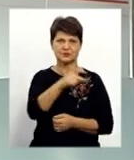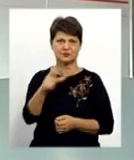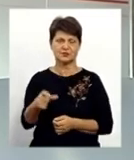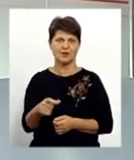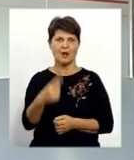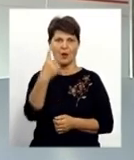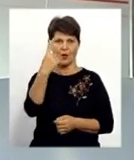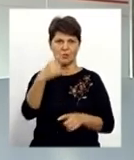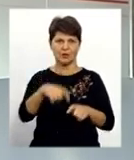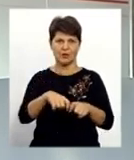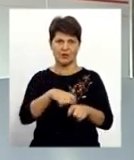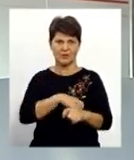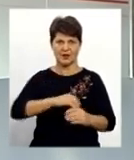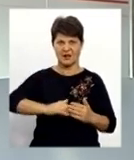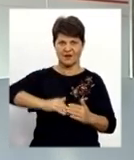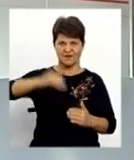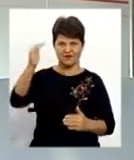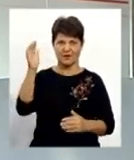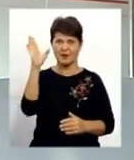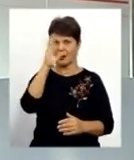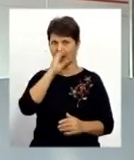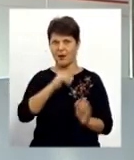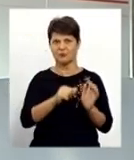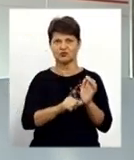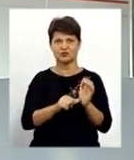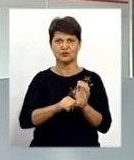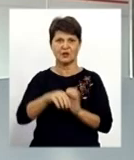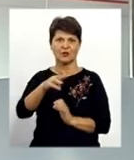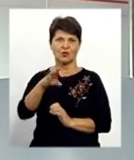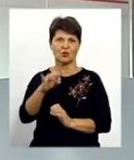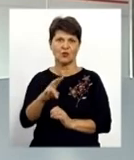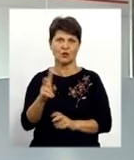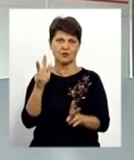метра вища та може витримати до 60 тонн навантаження.